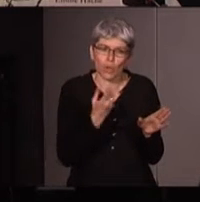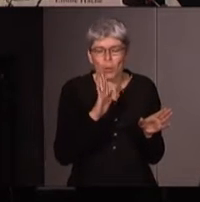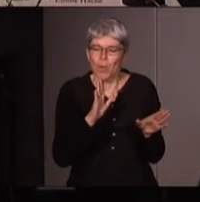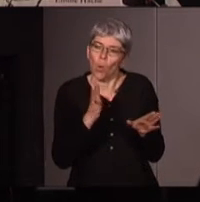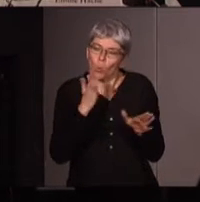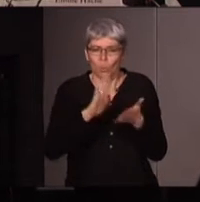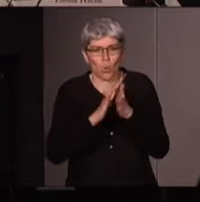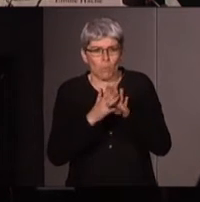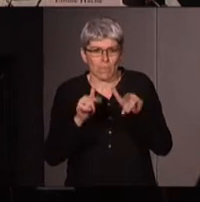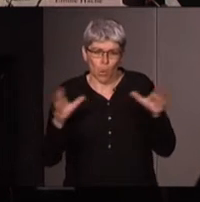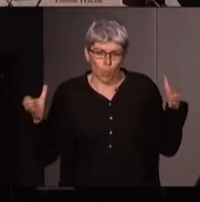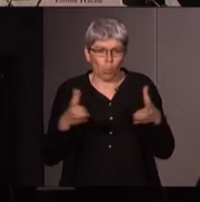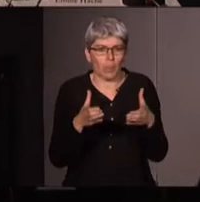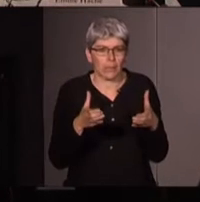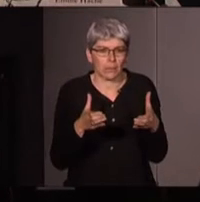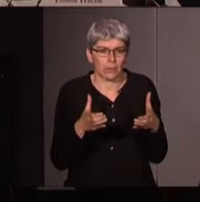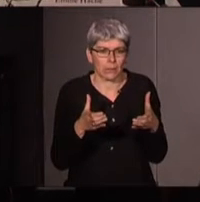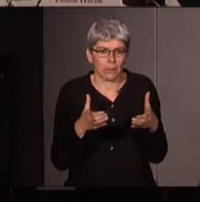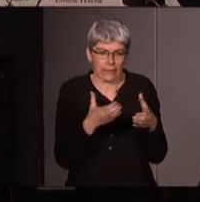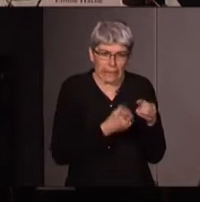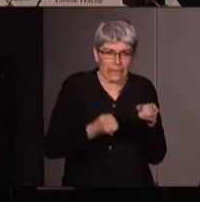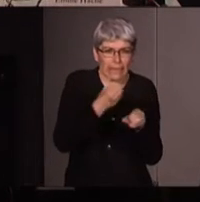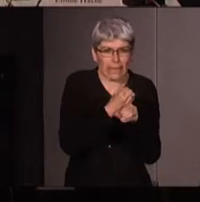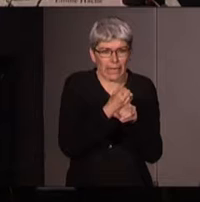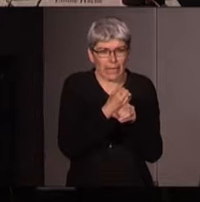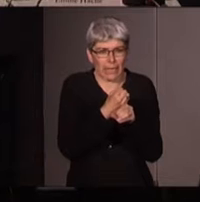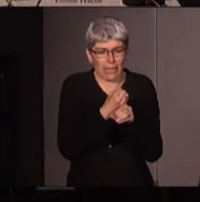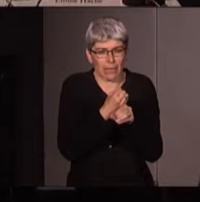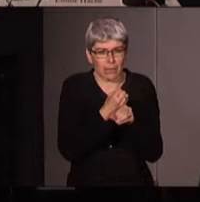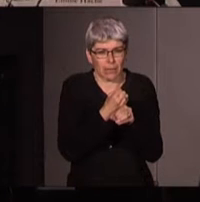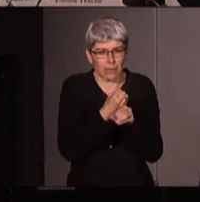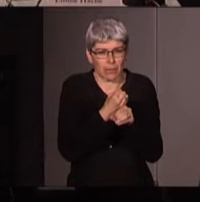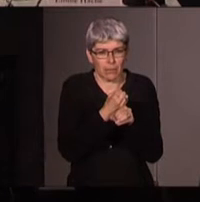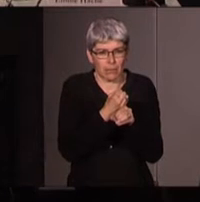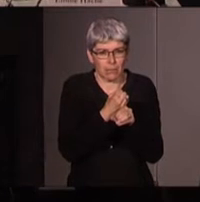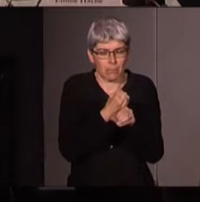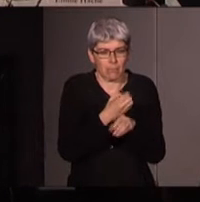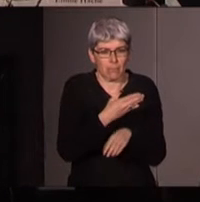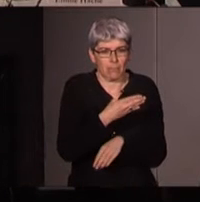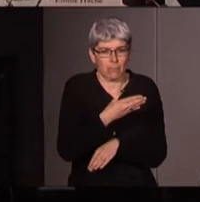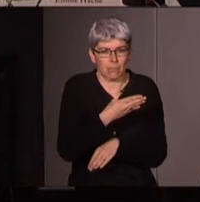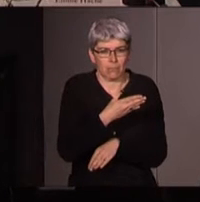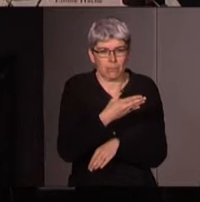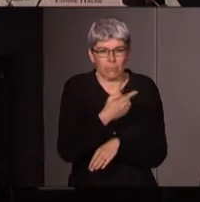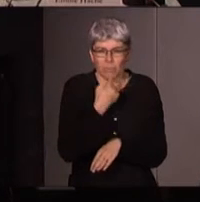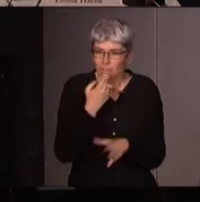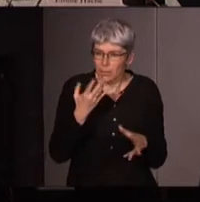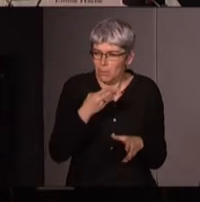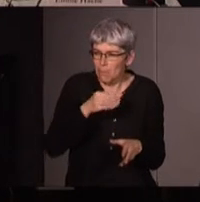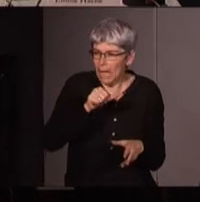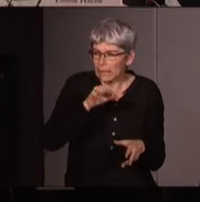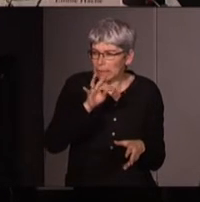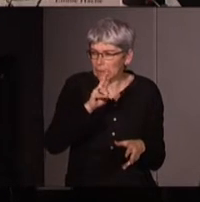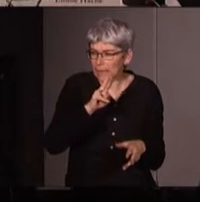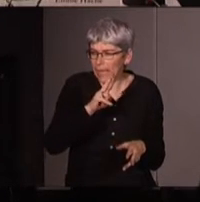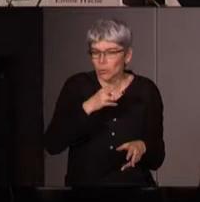ils sont tout un groupe qui ont fondé la maternologie française je ne pas si ça vous dit quelque